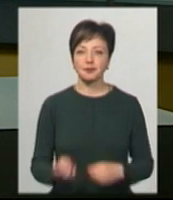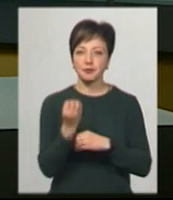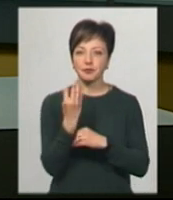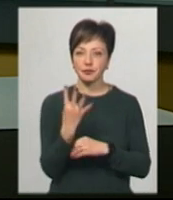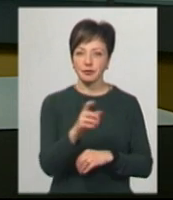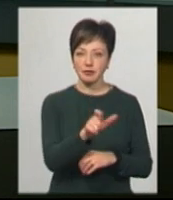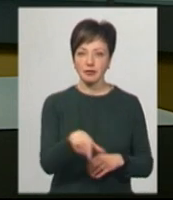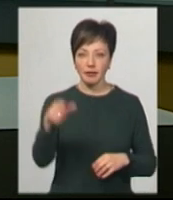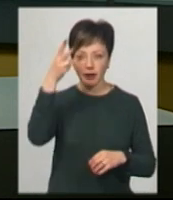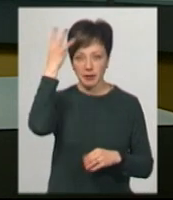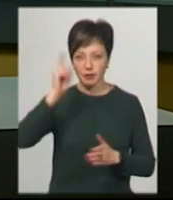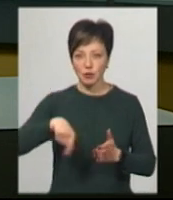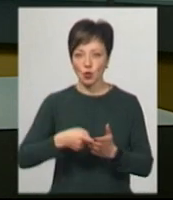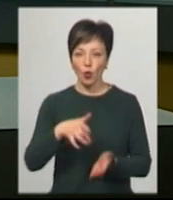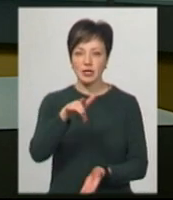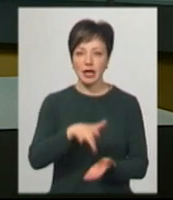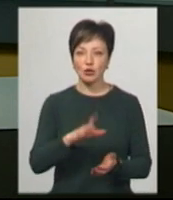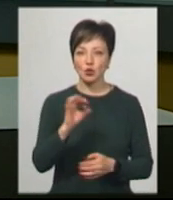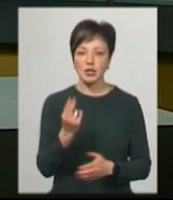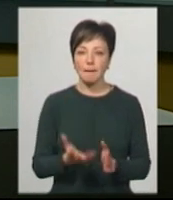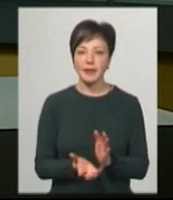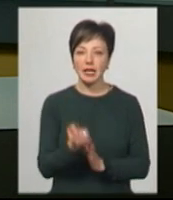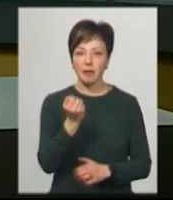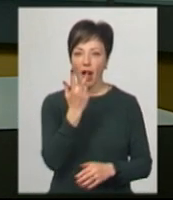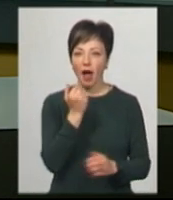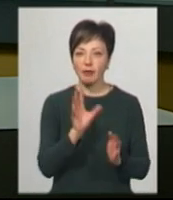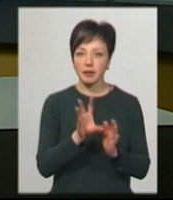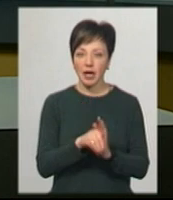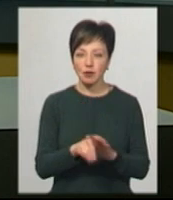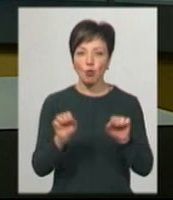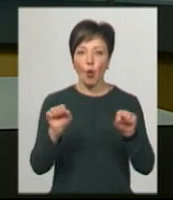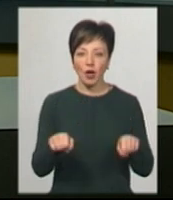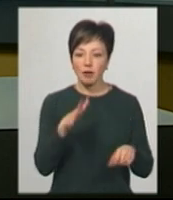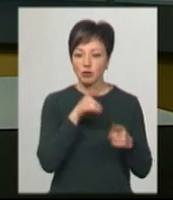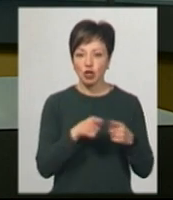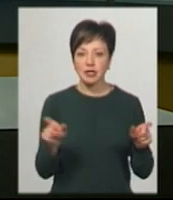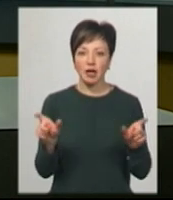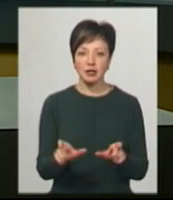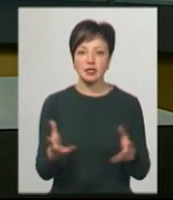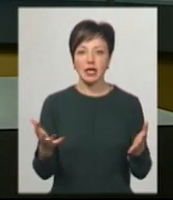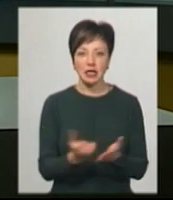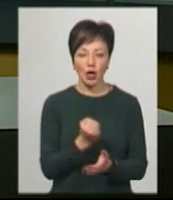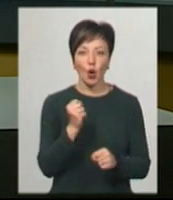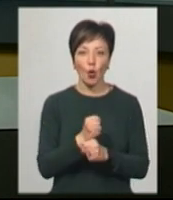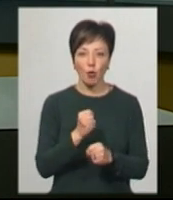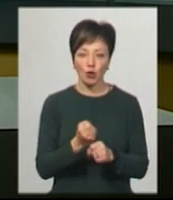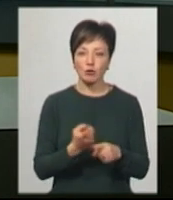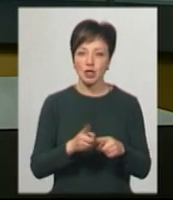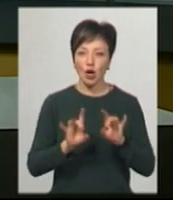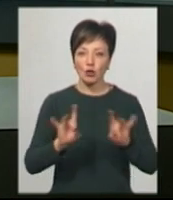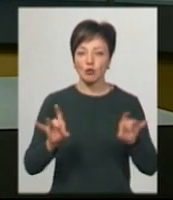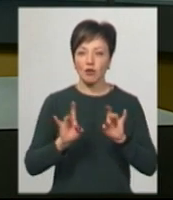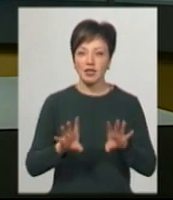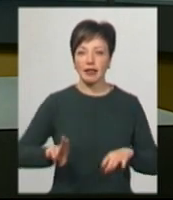клієнтів Хмельницького міського центру соціальної підтримки та адаптації змогли під час карантину знайти роботу. Про це розповів